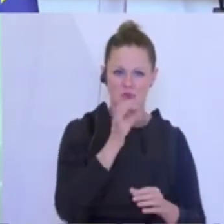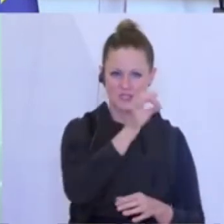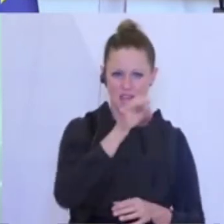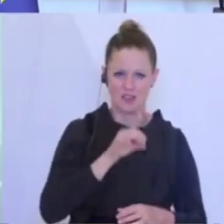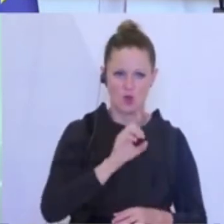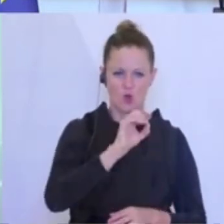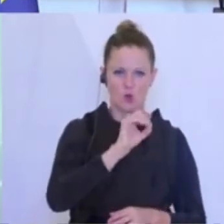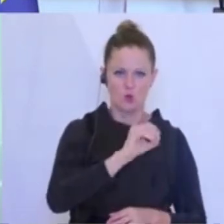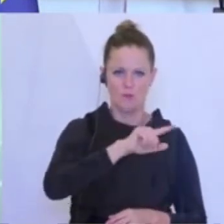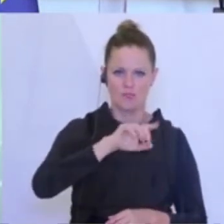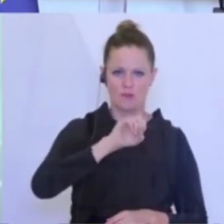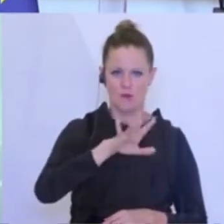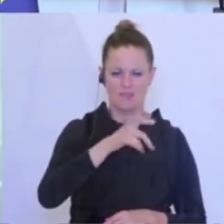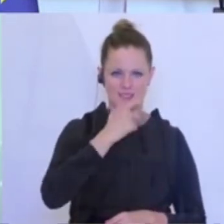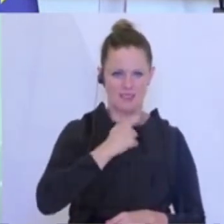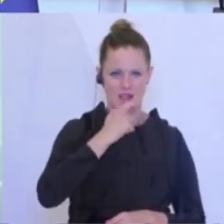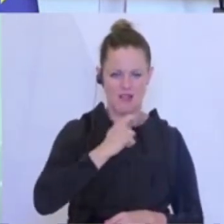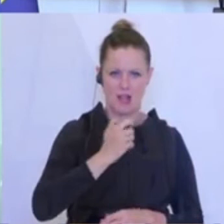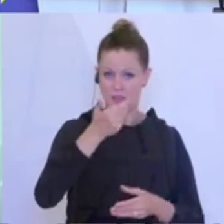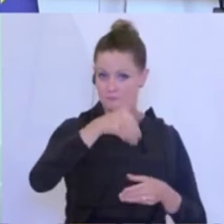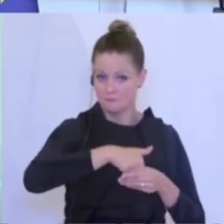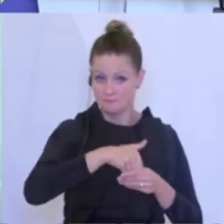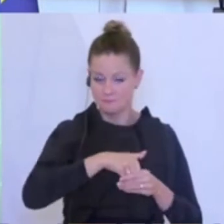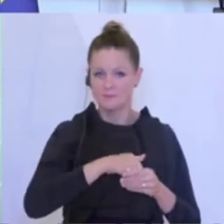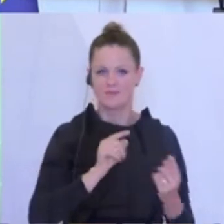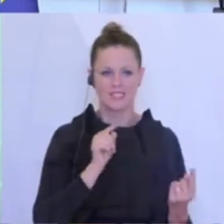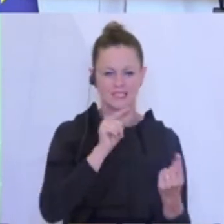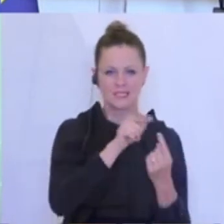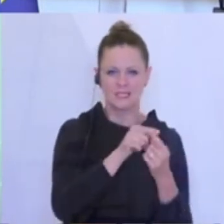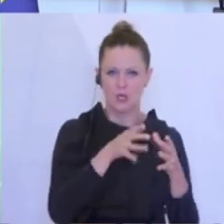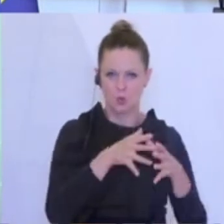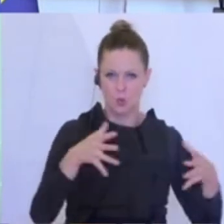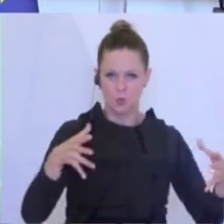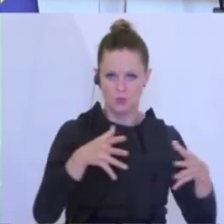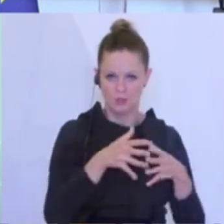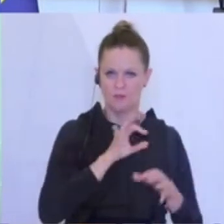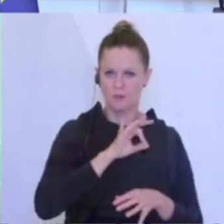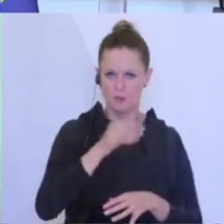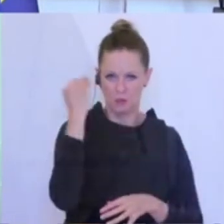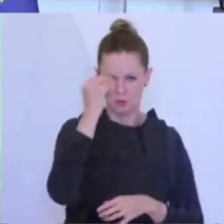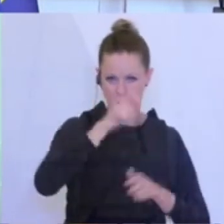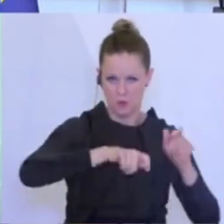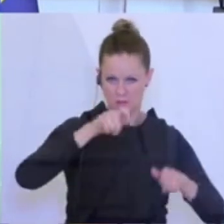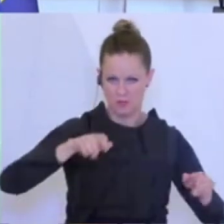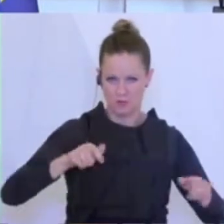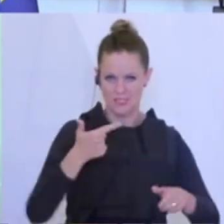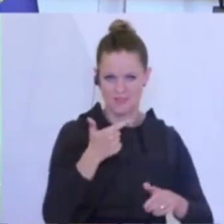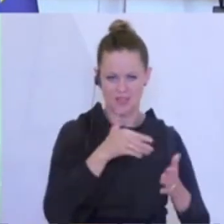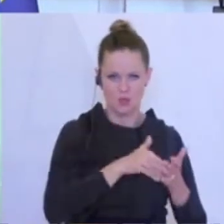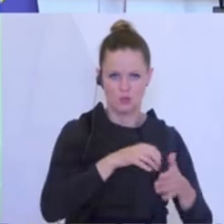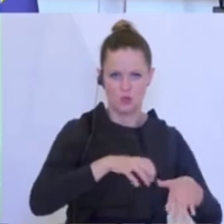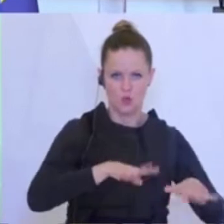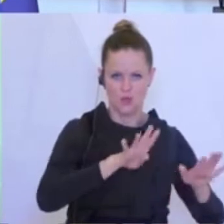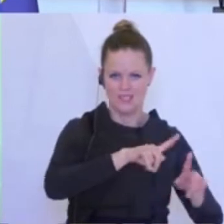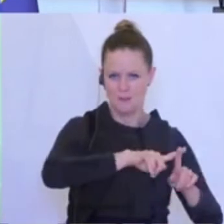15-Jährigen, also im Wesentlichen sozusagen die Zielgröße für die Schüler und Schülerinnen von 2019